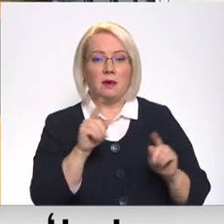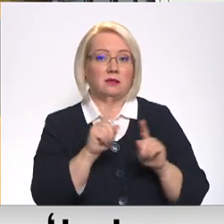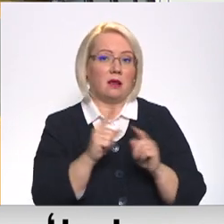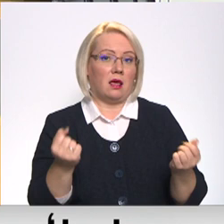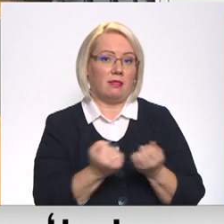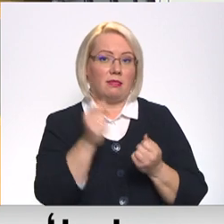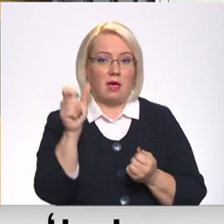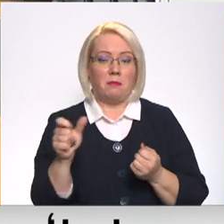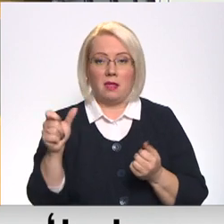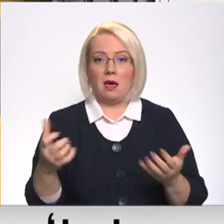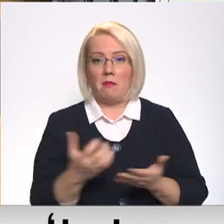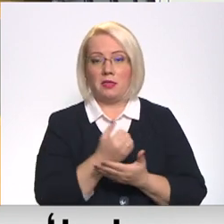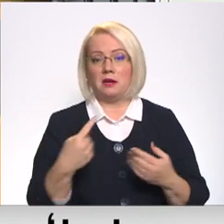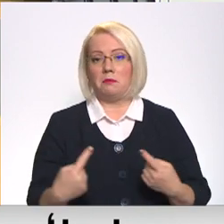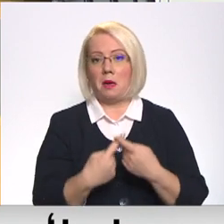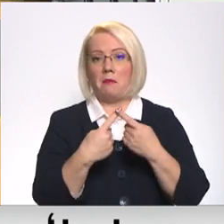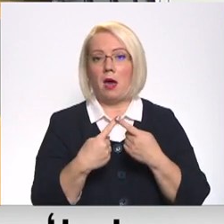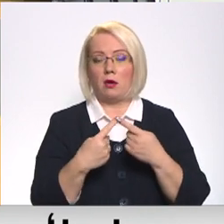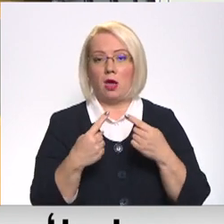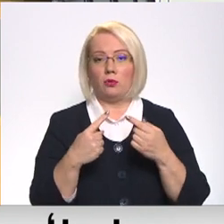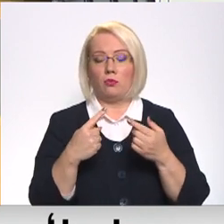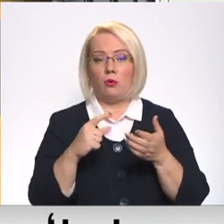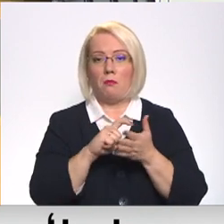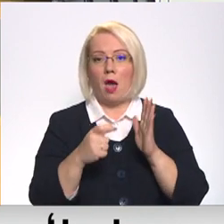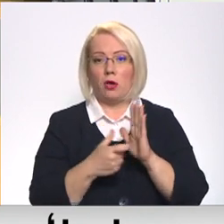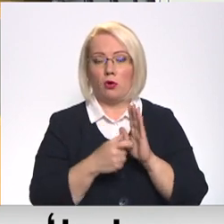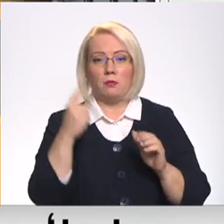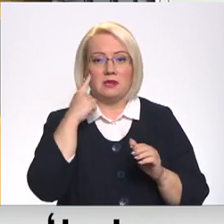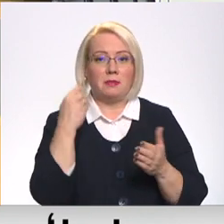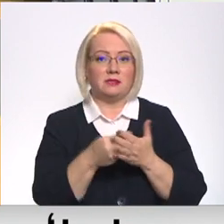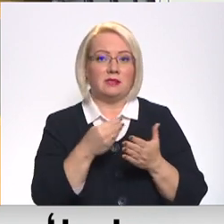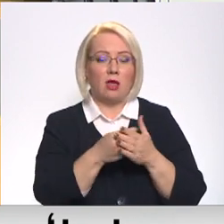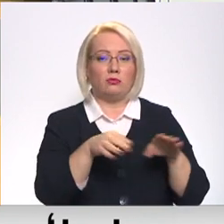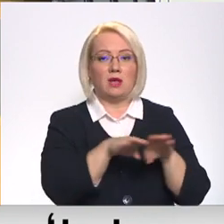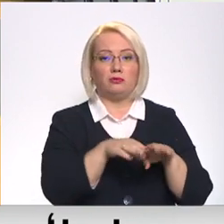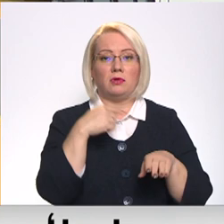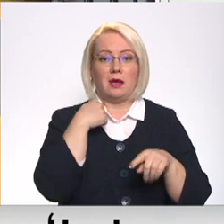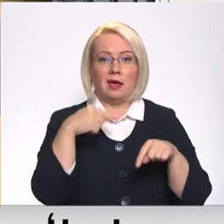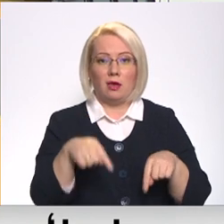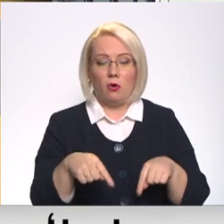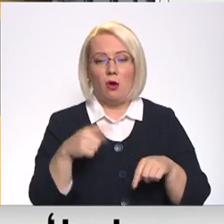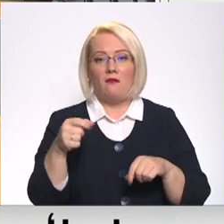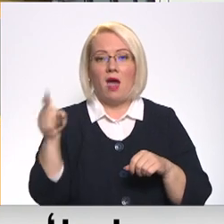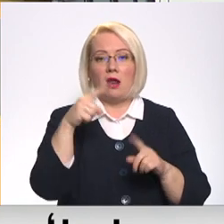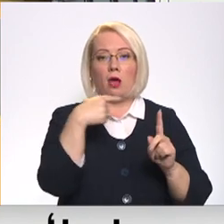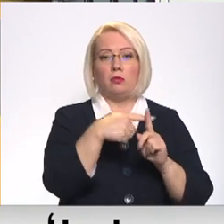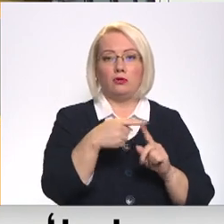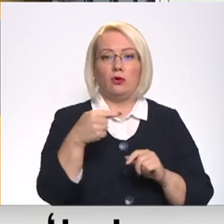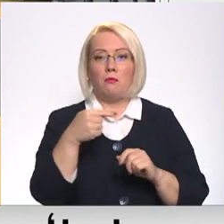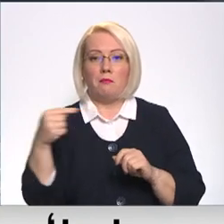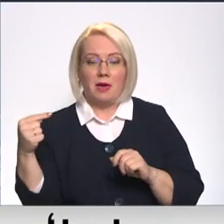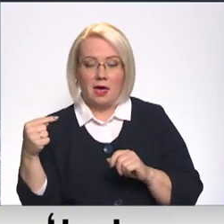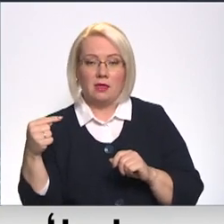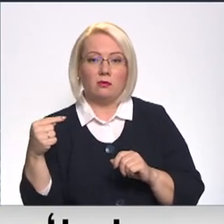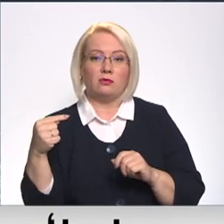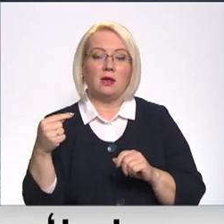darbiniekiem atrast piemērotāku mājokli par saprādīgāk centu nekā Rīgā, tā kā tur ir vairāk pluss nekā mīnus, bet, protams, izaicinājums liels.